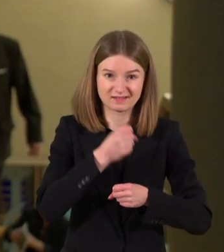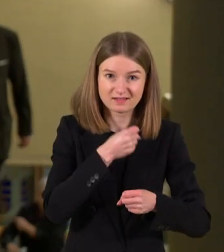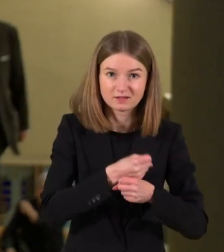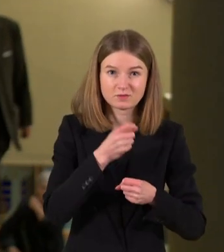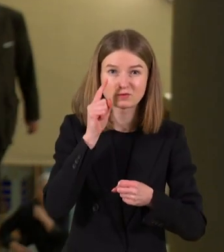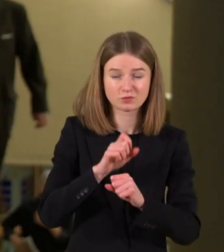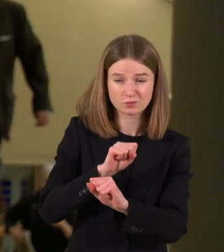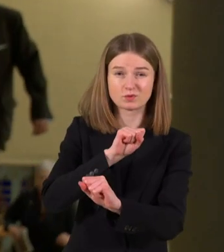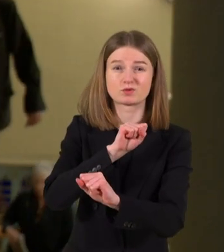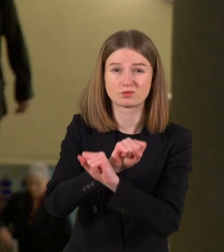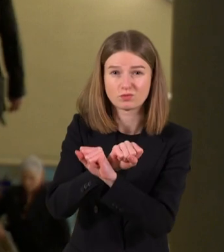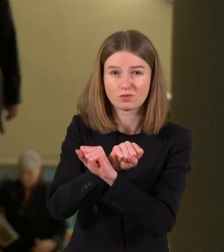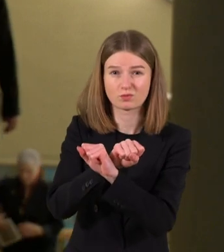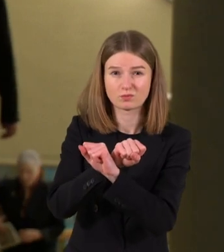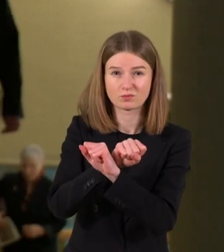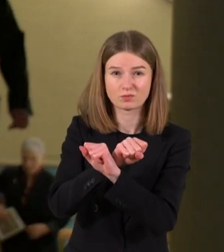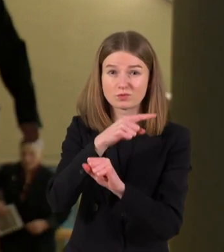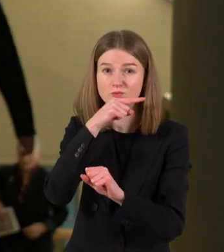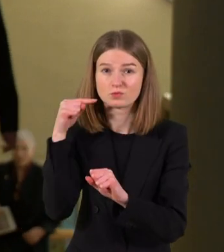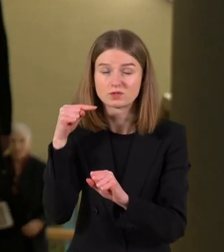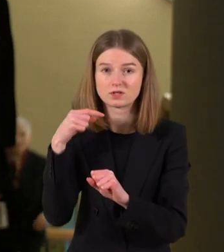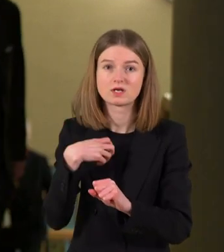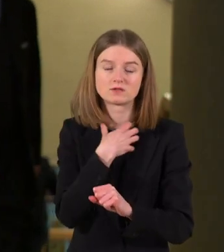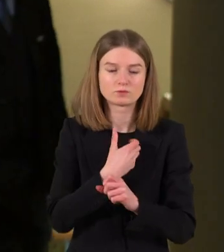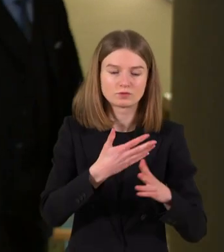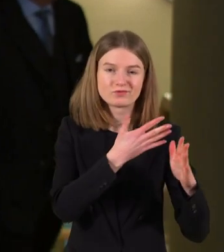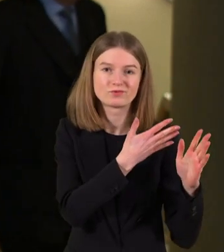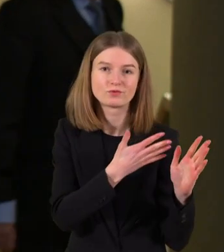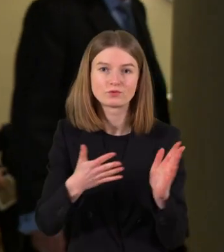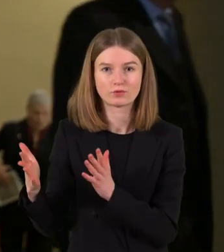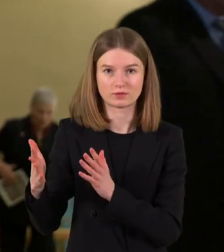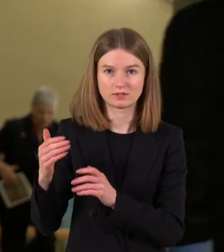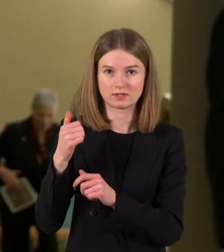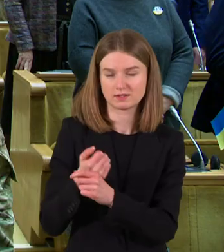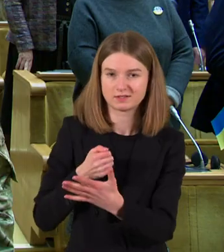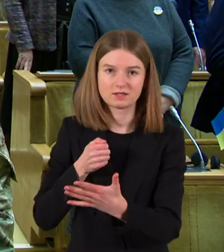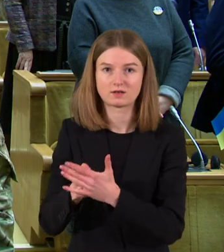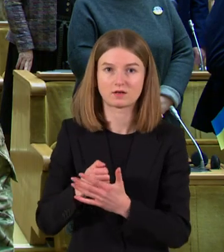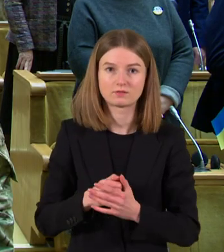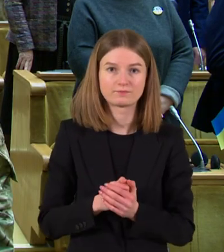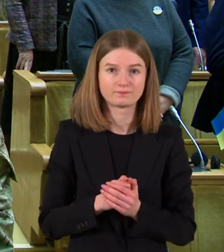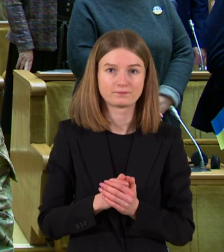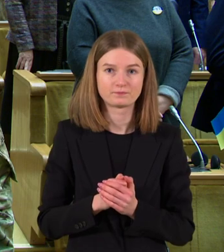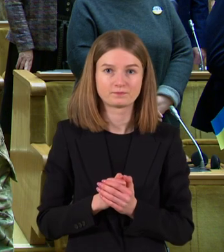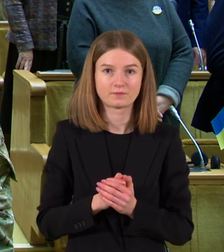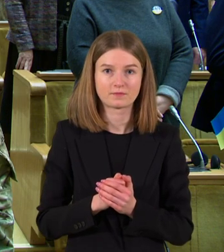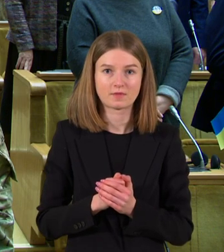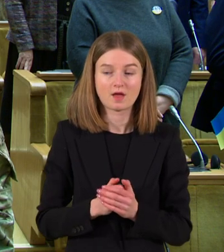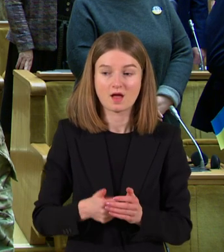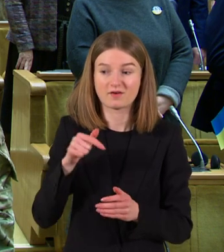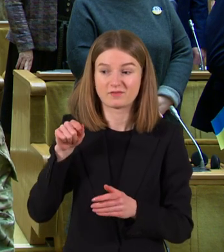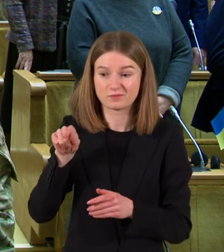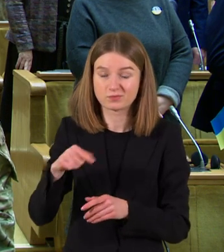mėginame stabdyti agresiją, tai reikia daryti nuosekliai ir iki galo. Nepaliekant galimybių